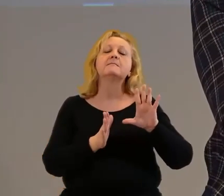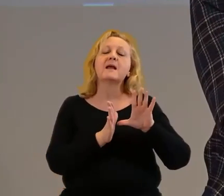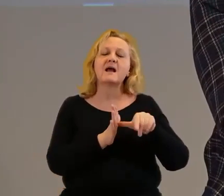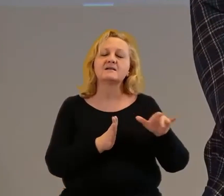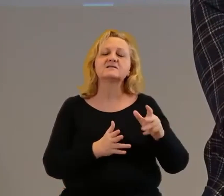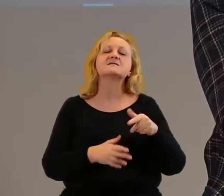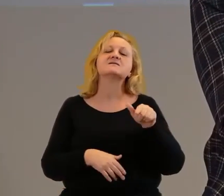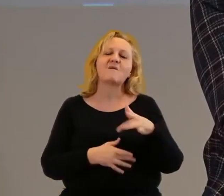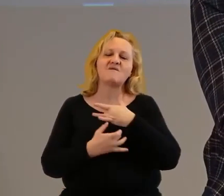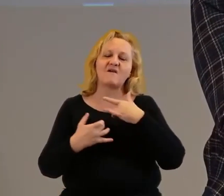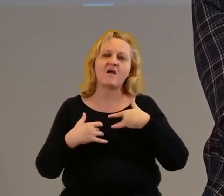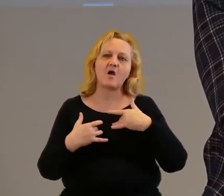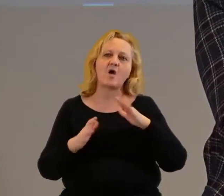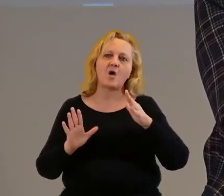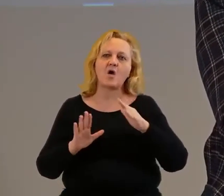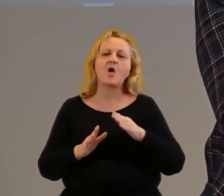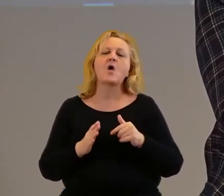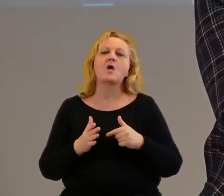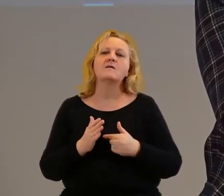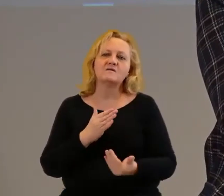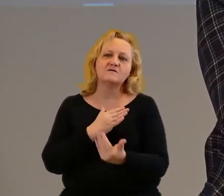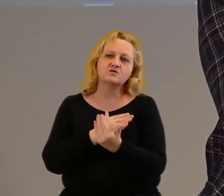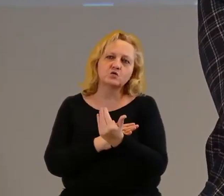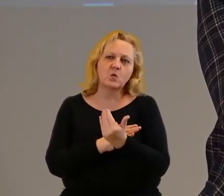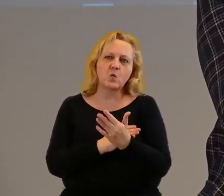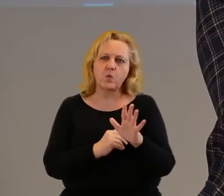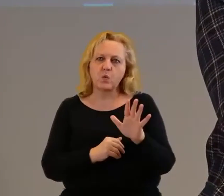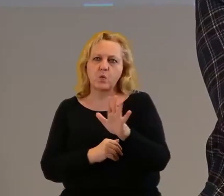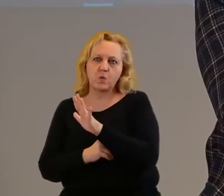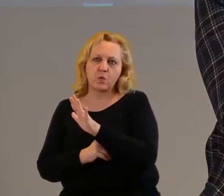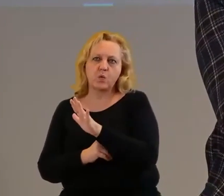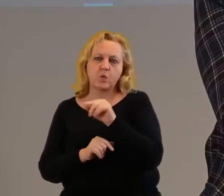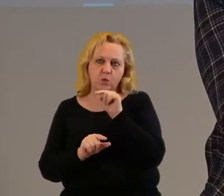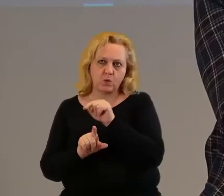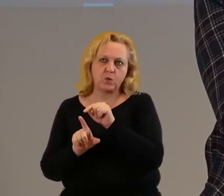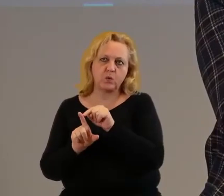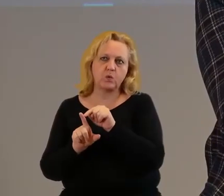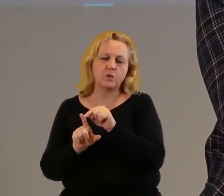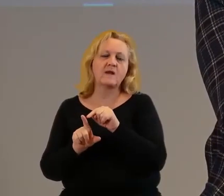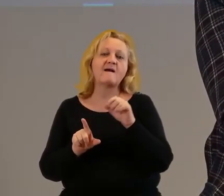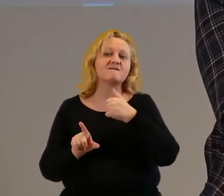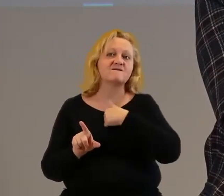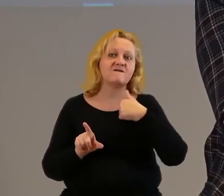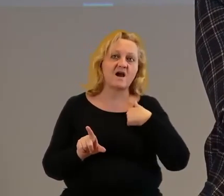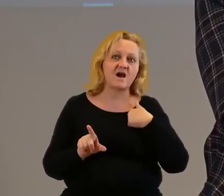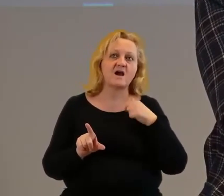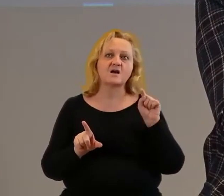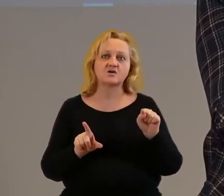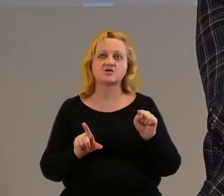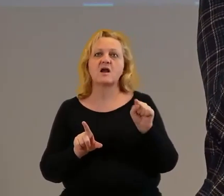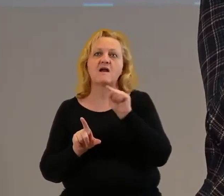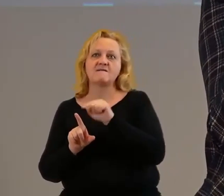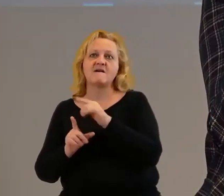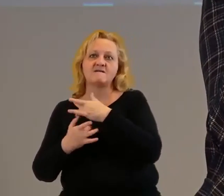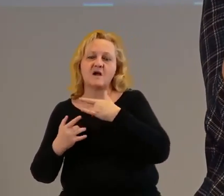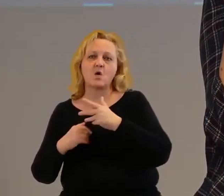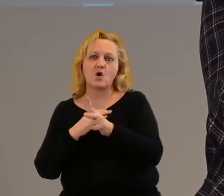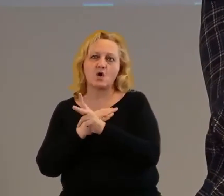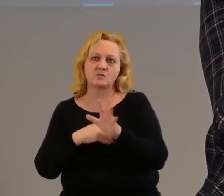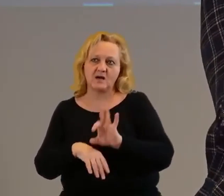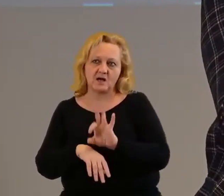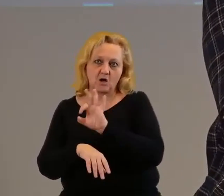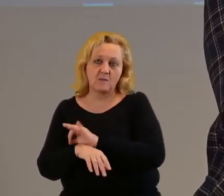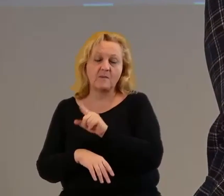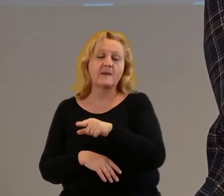jest 80 km na wschód od Warszawy. Organizacja, która działa lokalnie. To, co